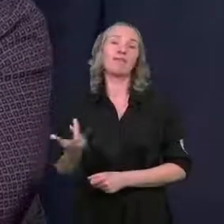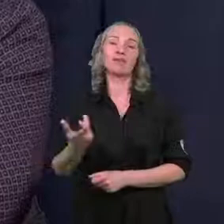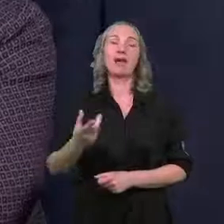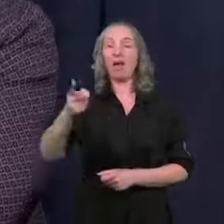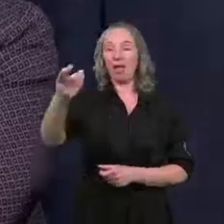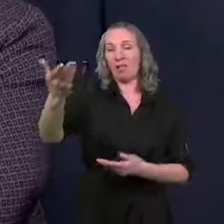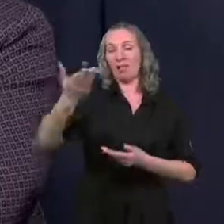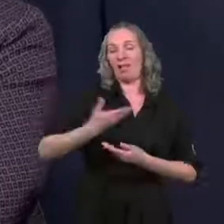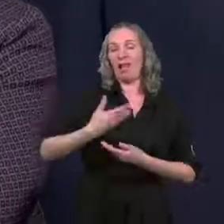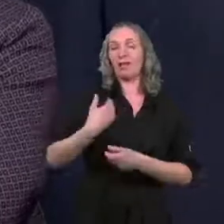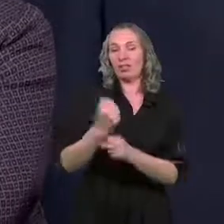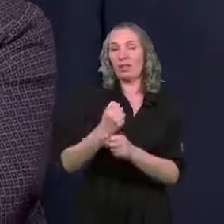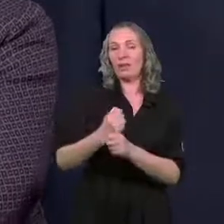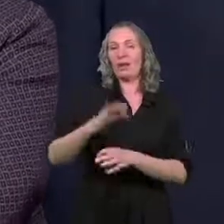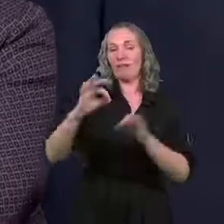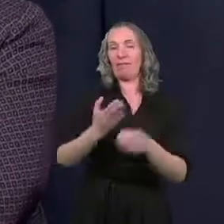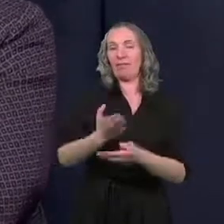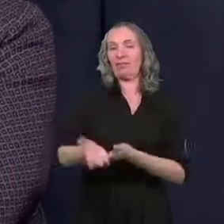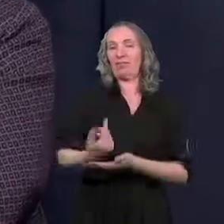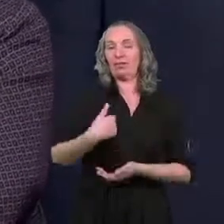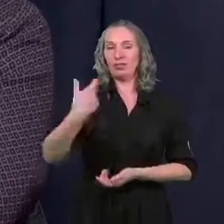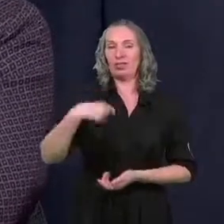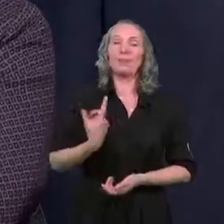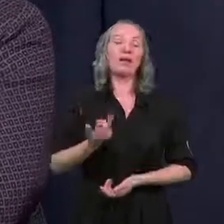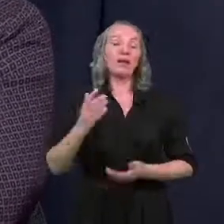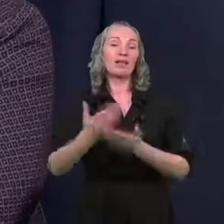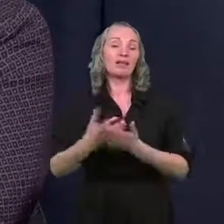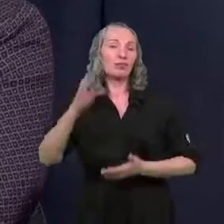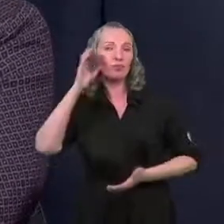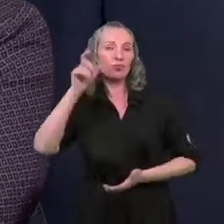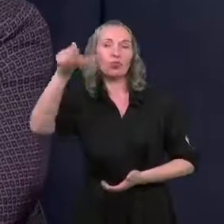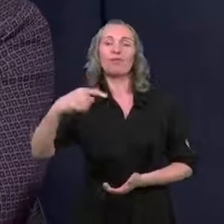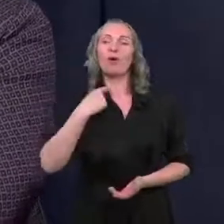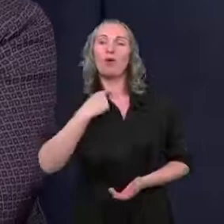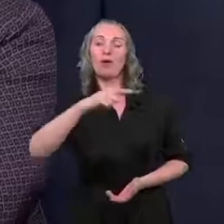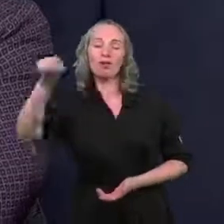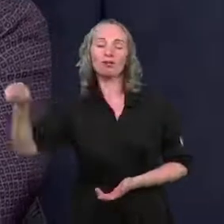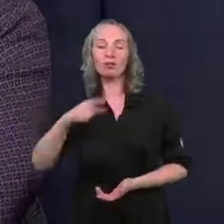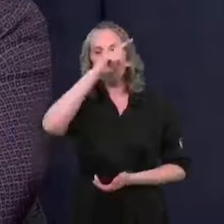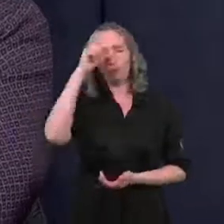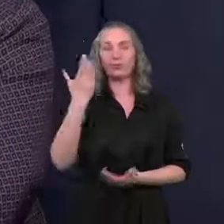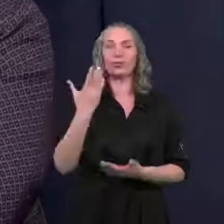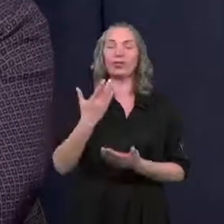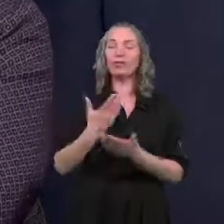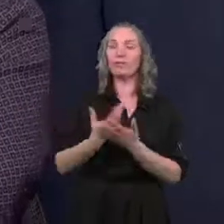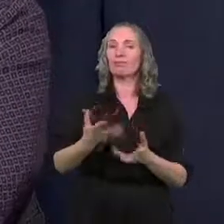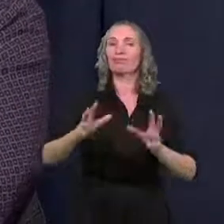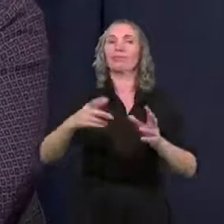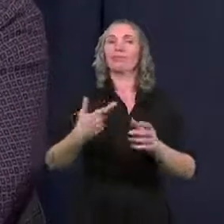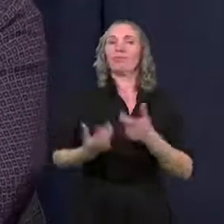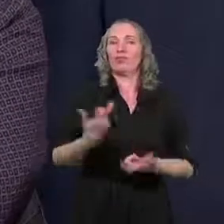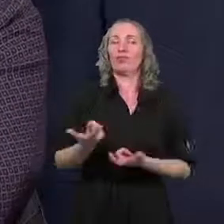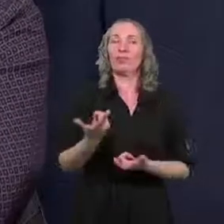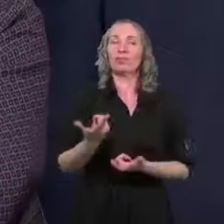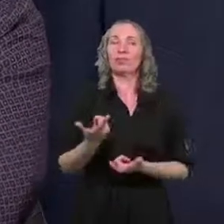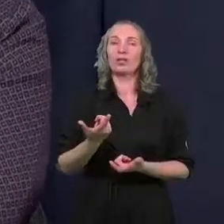Państwo naszymi pracodawcami. Dlatego też staramy się wsłuchiwać w Państwa głosy i naprawdę reagować. Też